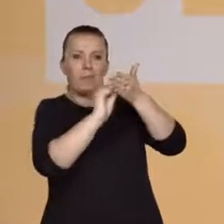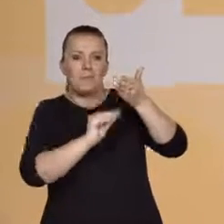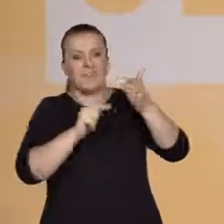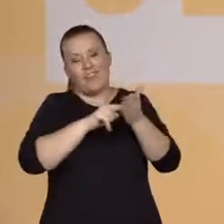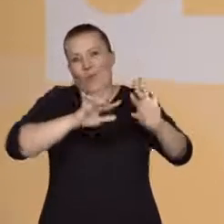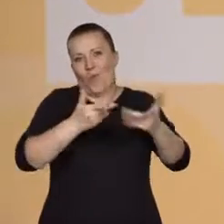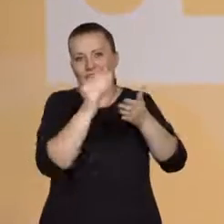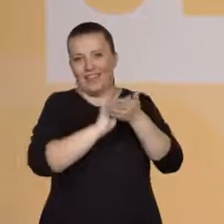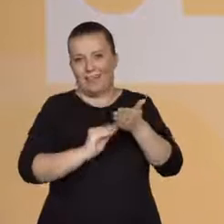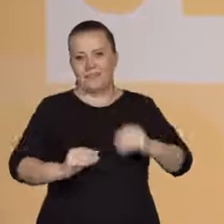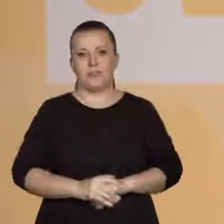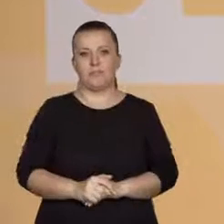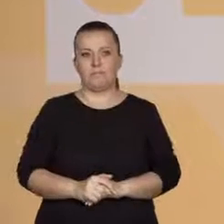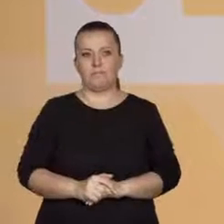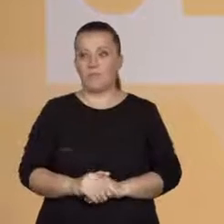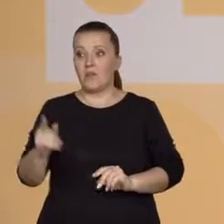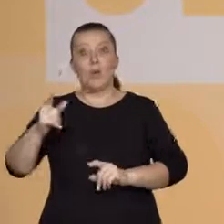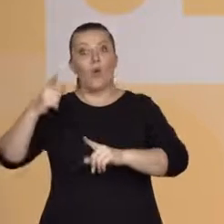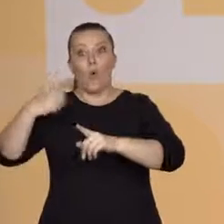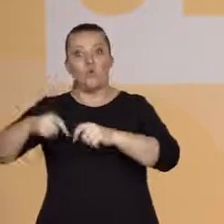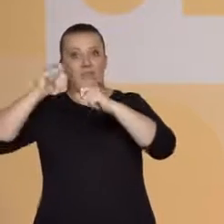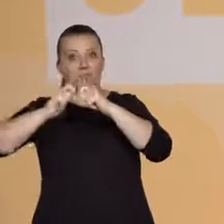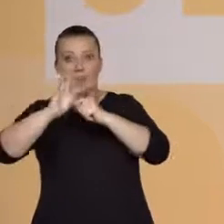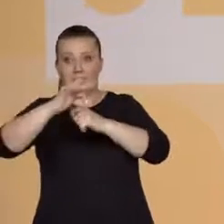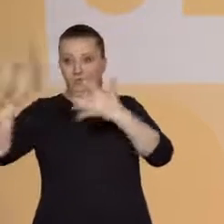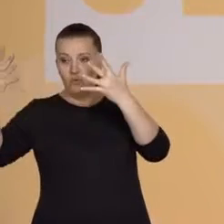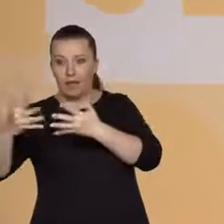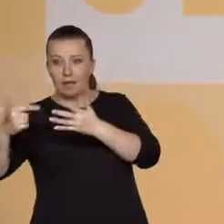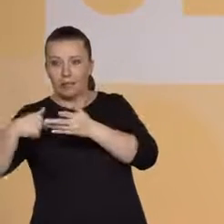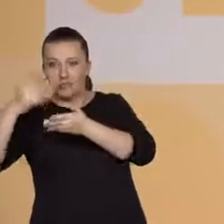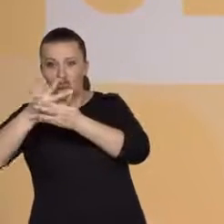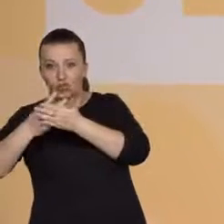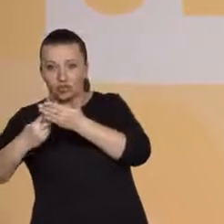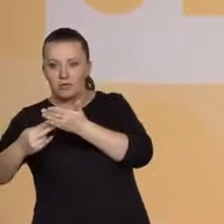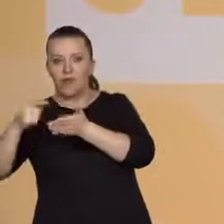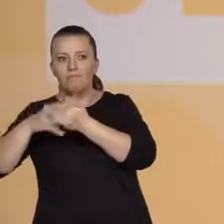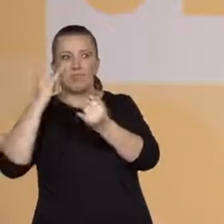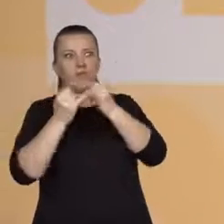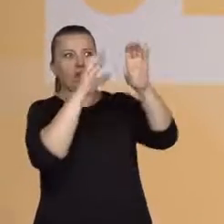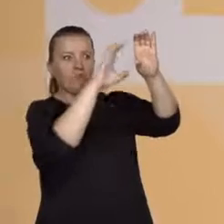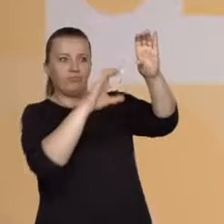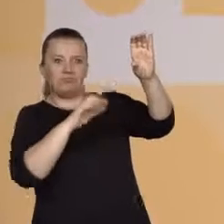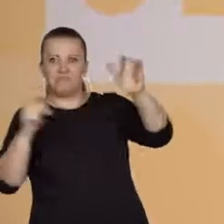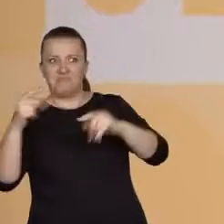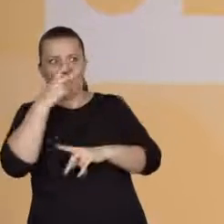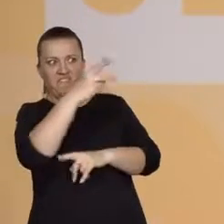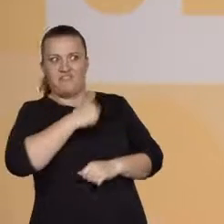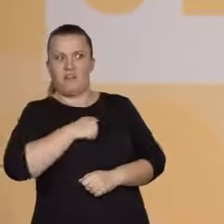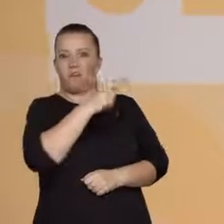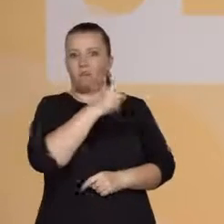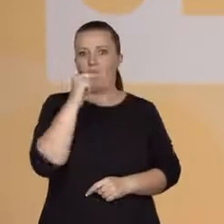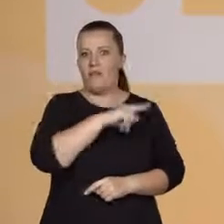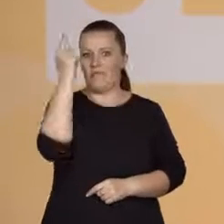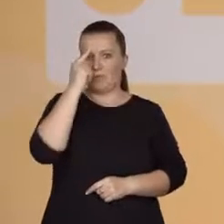punktu widzenia egzaminatora, który przecież też jest czytelnikiem, dobry zamysł kompozycyjny pozwala ocenić umiejętność myślenia piszącego.